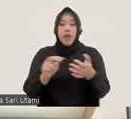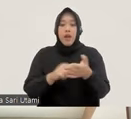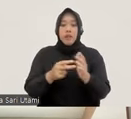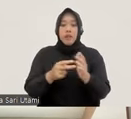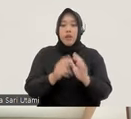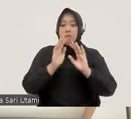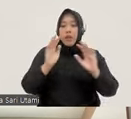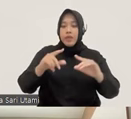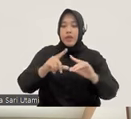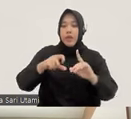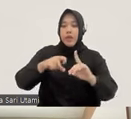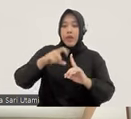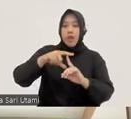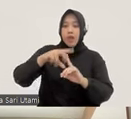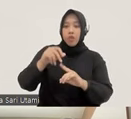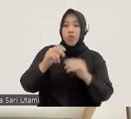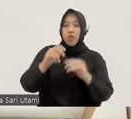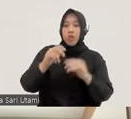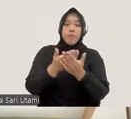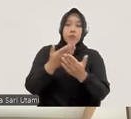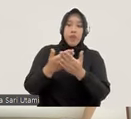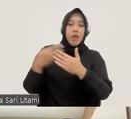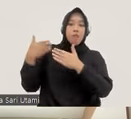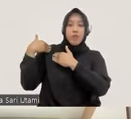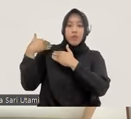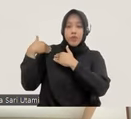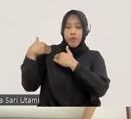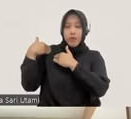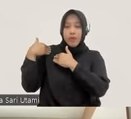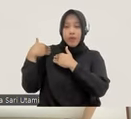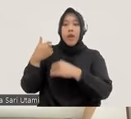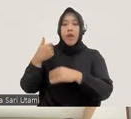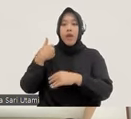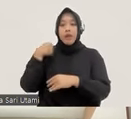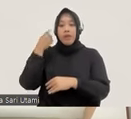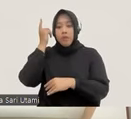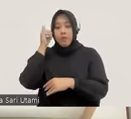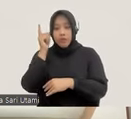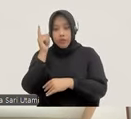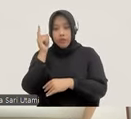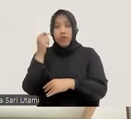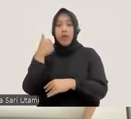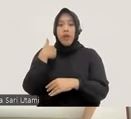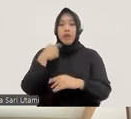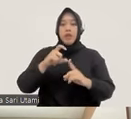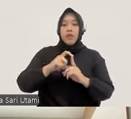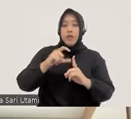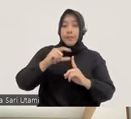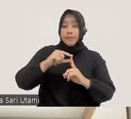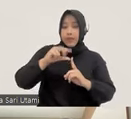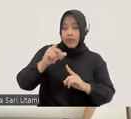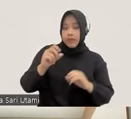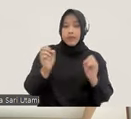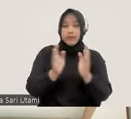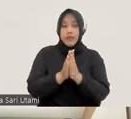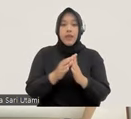bisa kita minta pertanggung jawaban. Ada pemerintah, DPR, dan juga aparat penegak